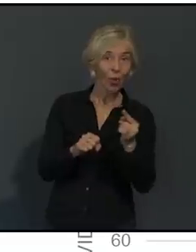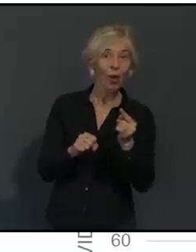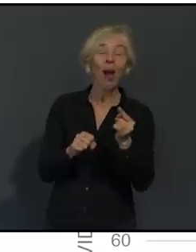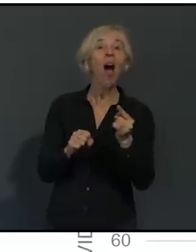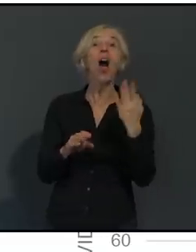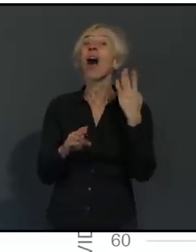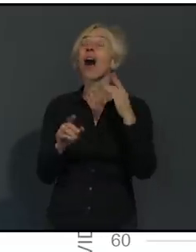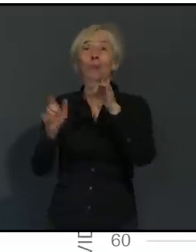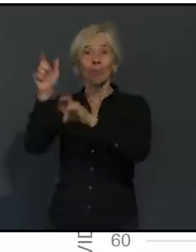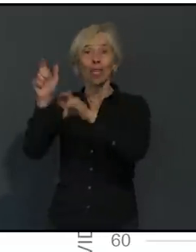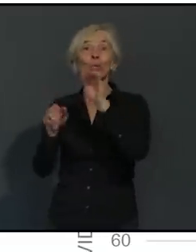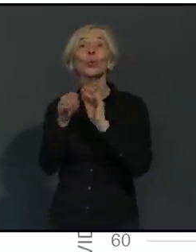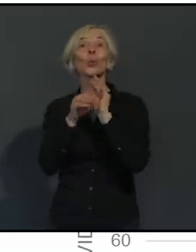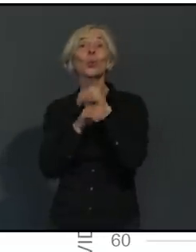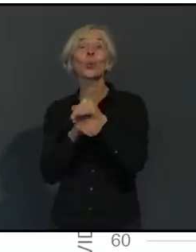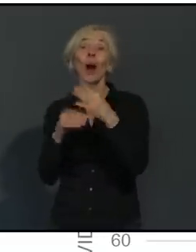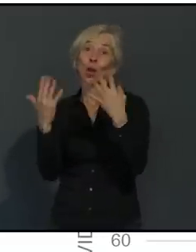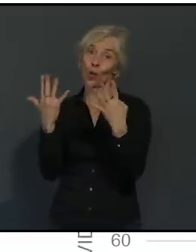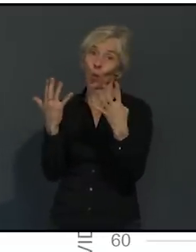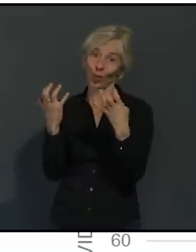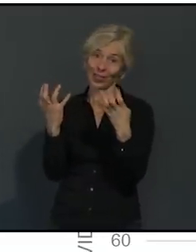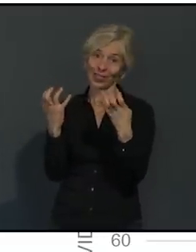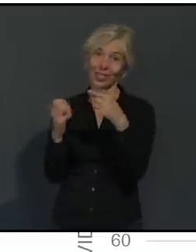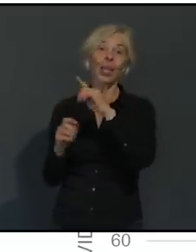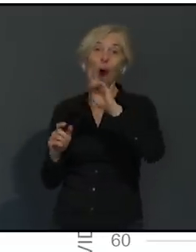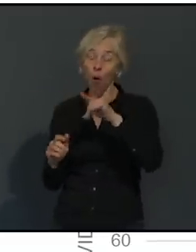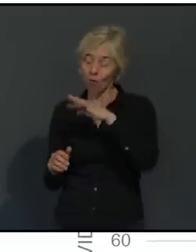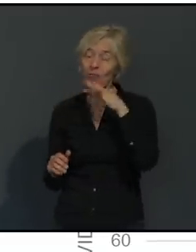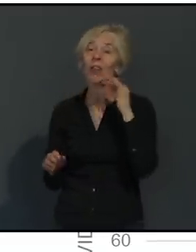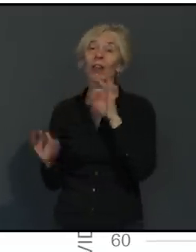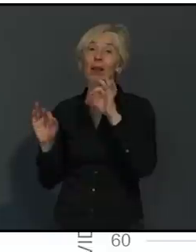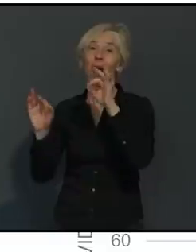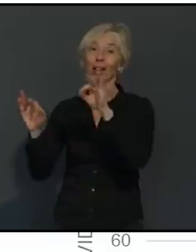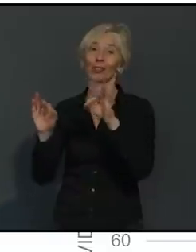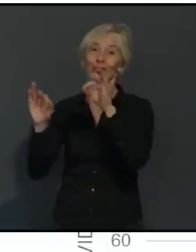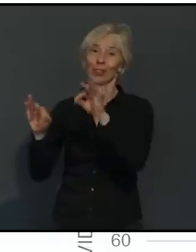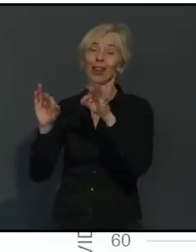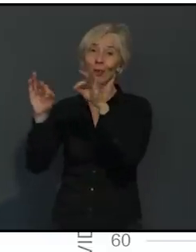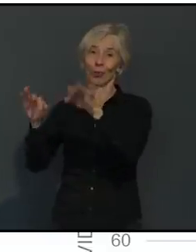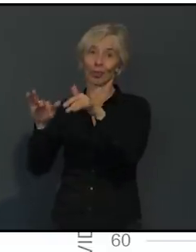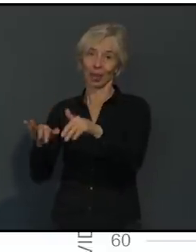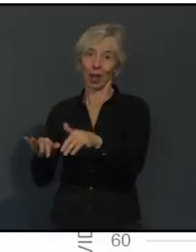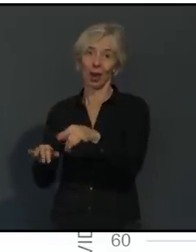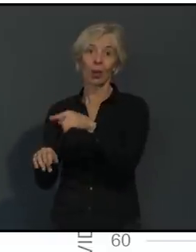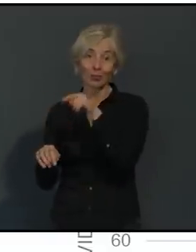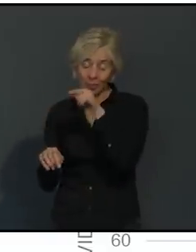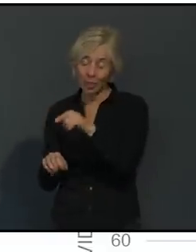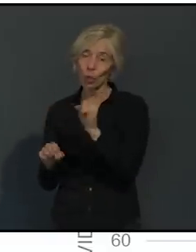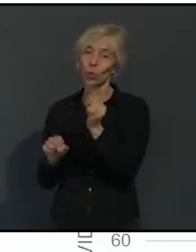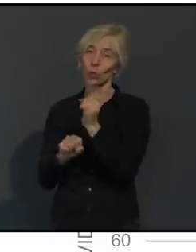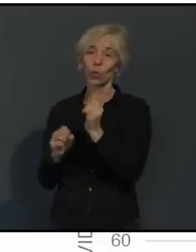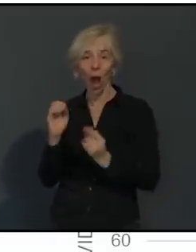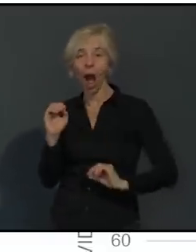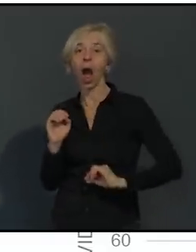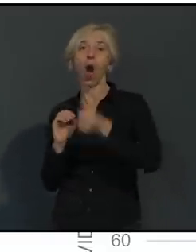infiziert sind. Und das ist natürlich die Hauptrisikogruppe, um die wir uns wirklich Sorgen machen